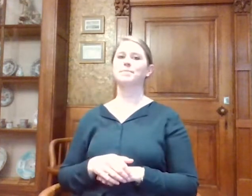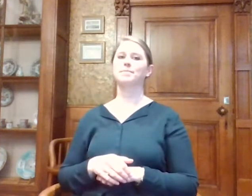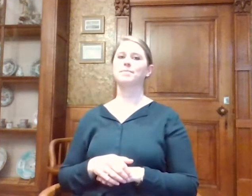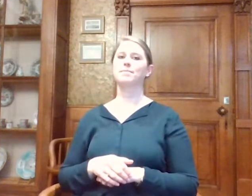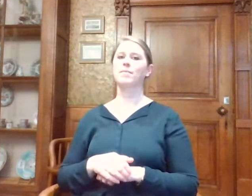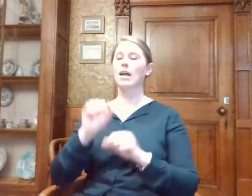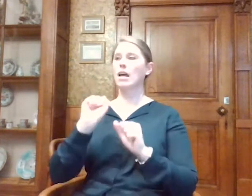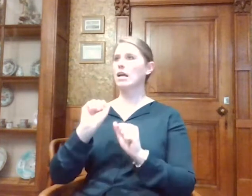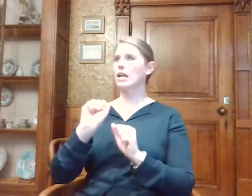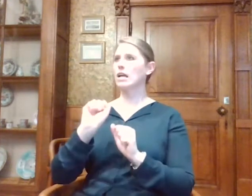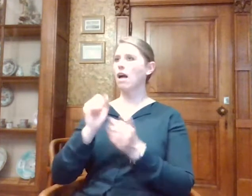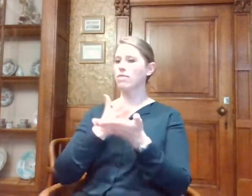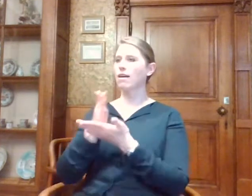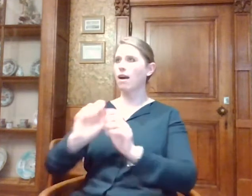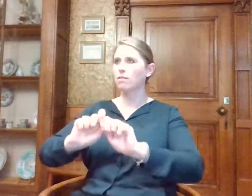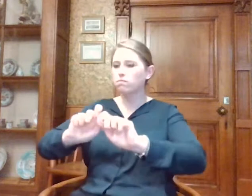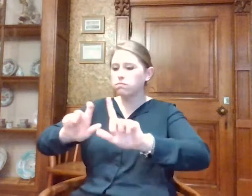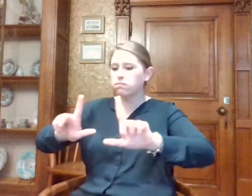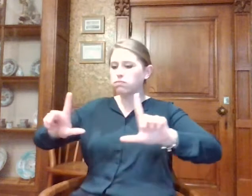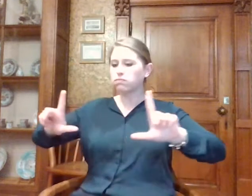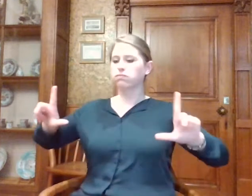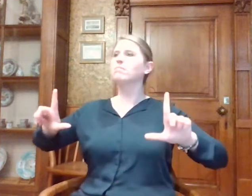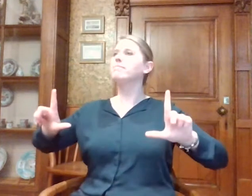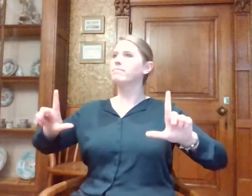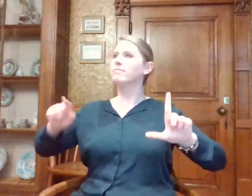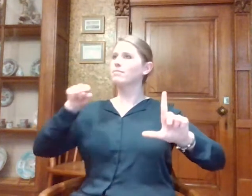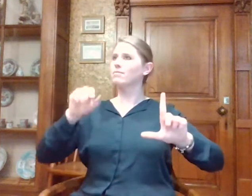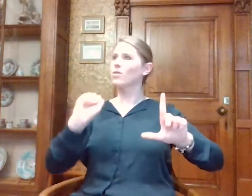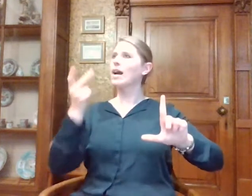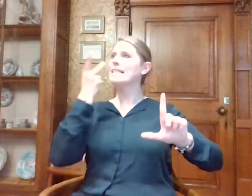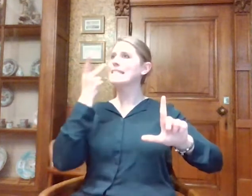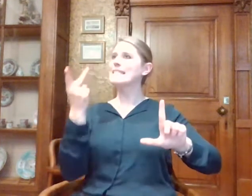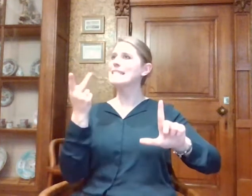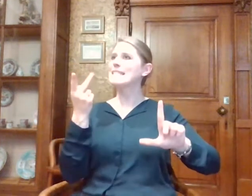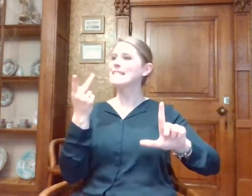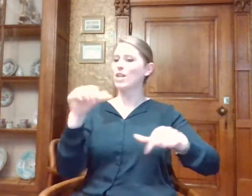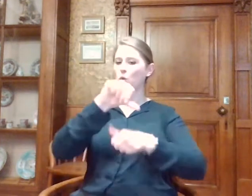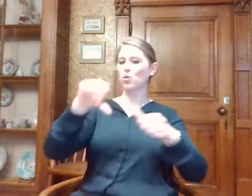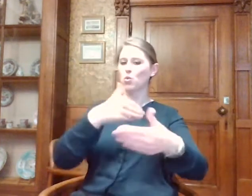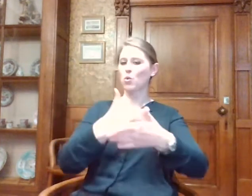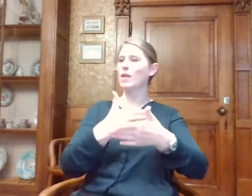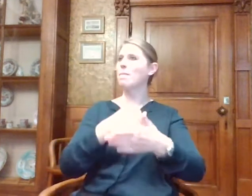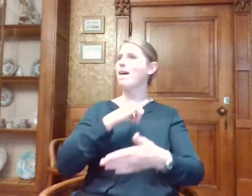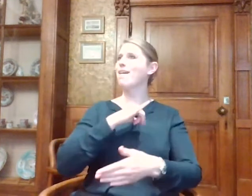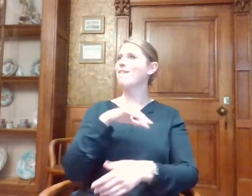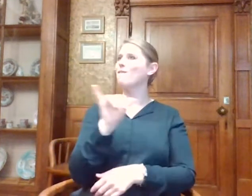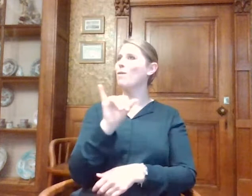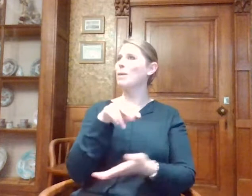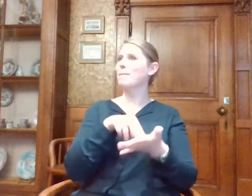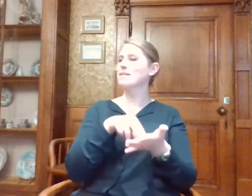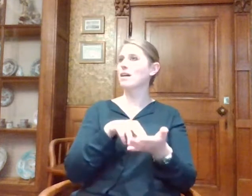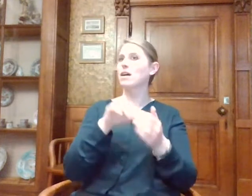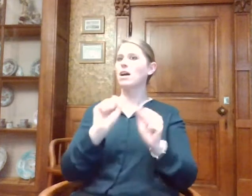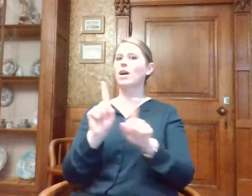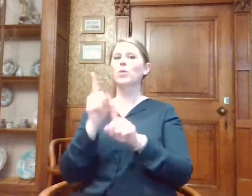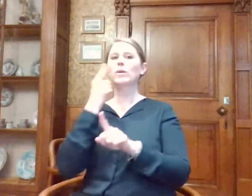Dus je kan de kaart dan inzoomen en op die manier kijken welke tours er in jouw buurt zijn. Of je